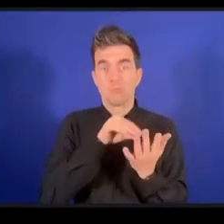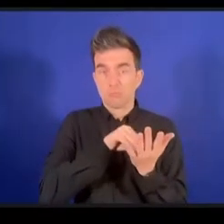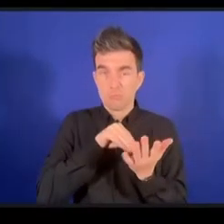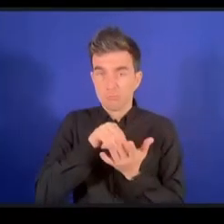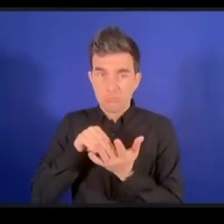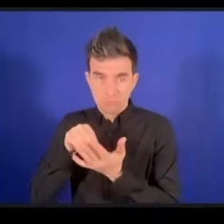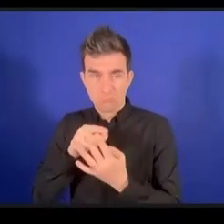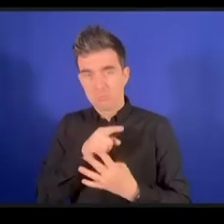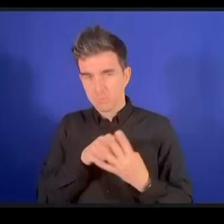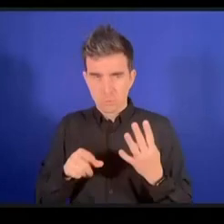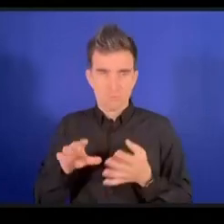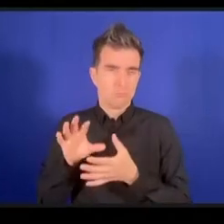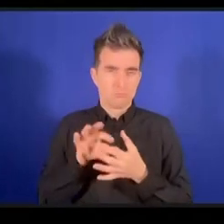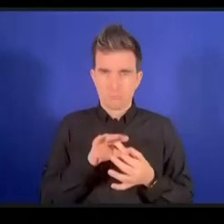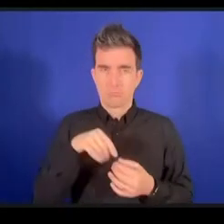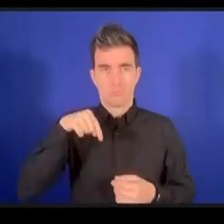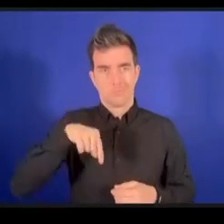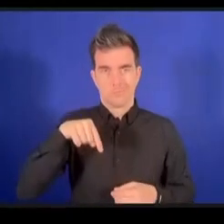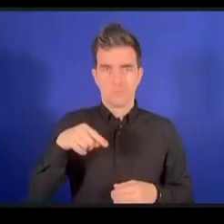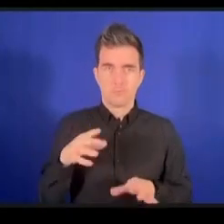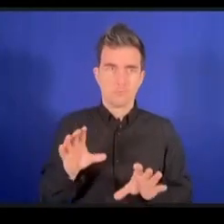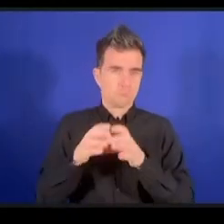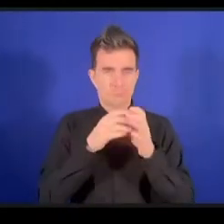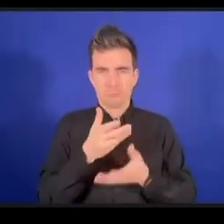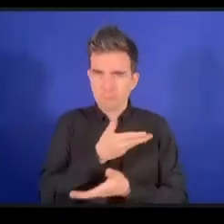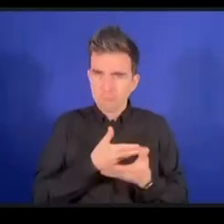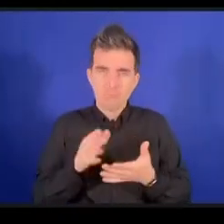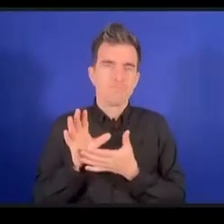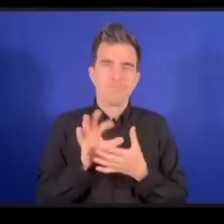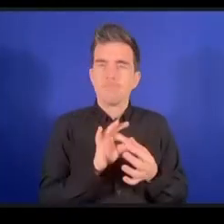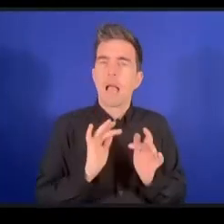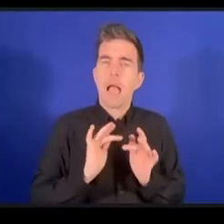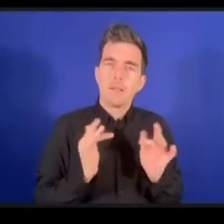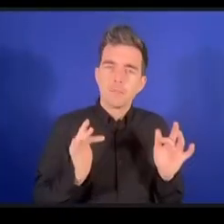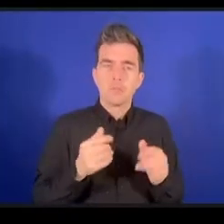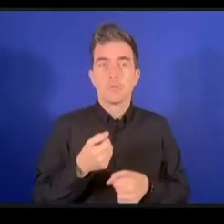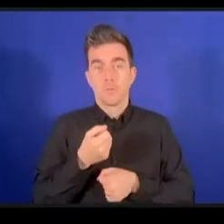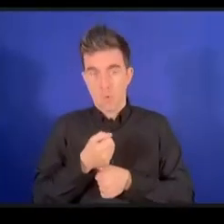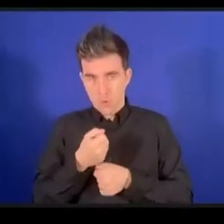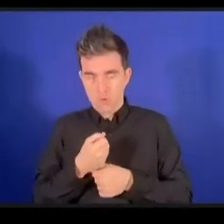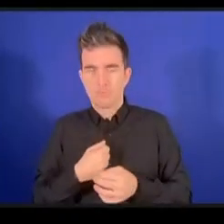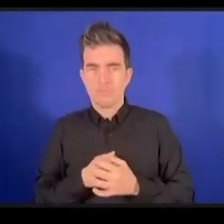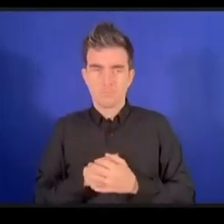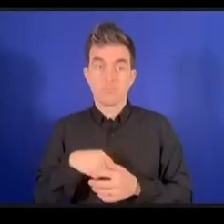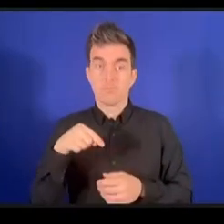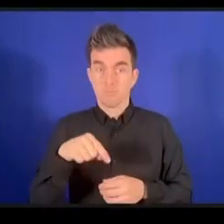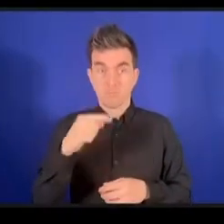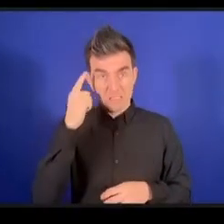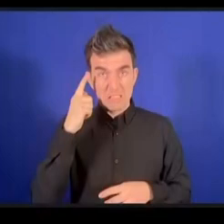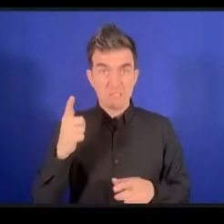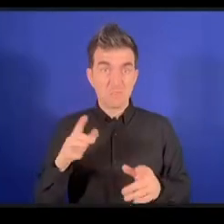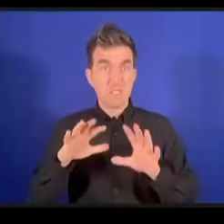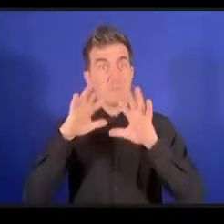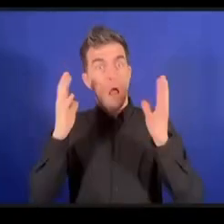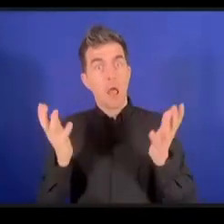قد قمنا اليوم بإصدار هذا التقرير حول